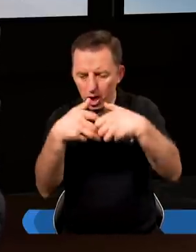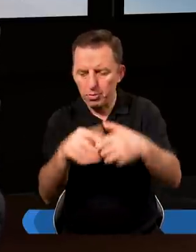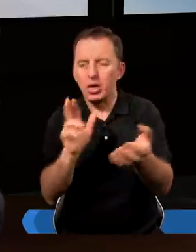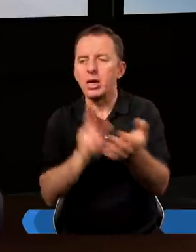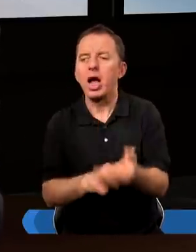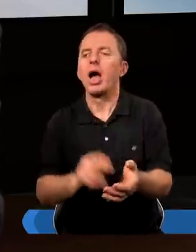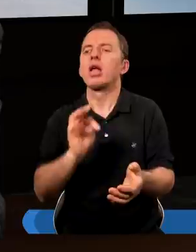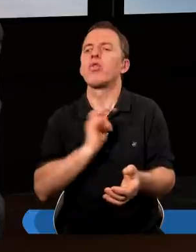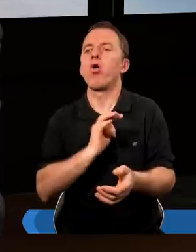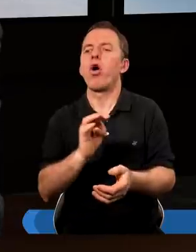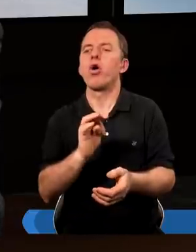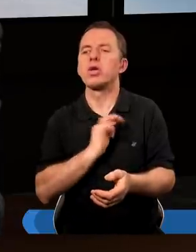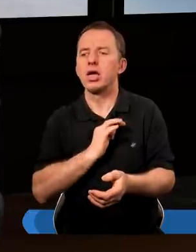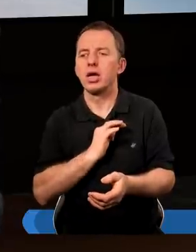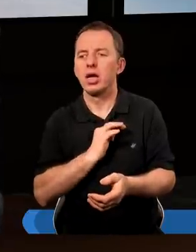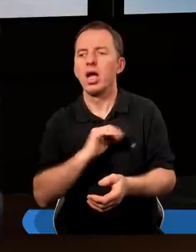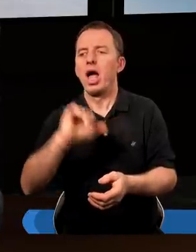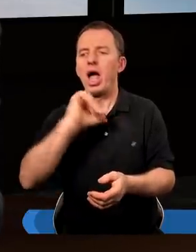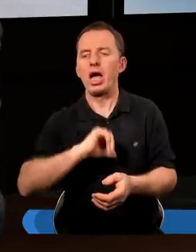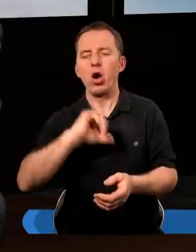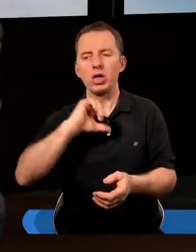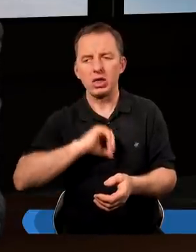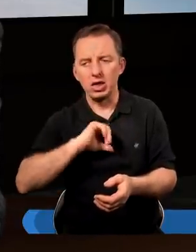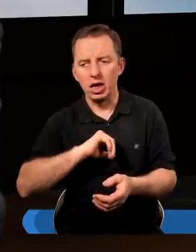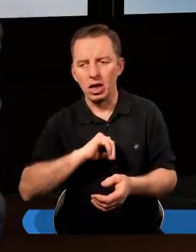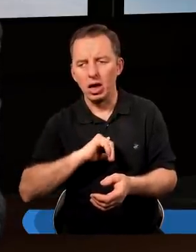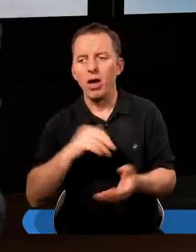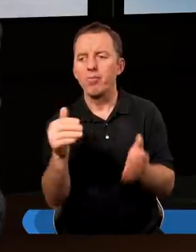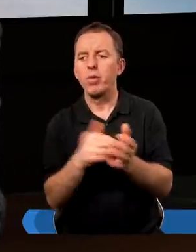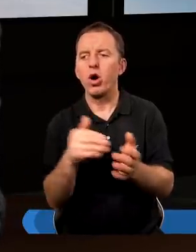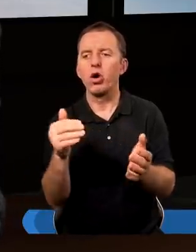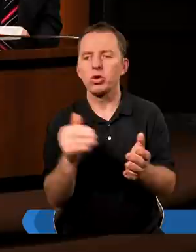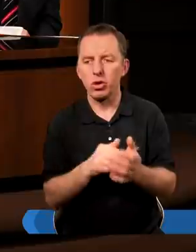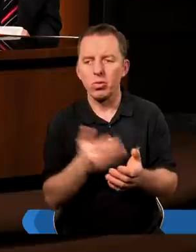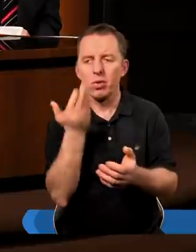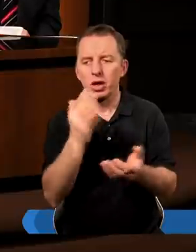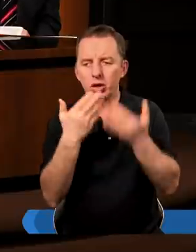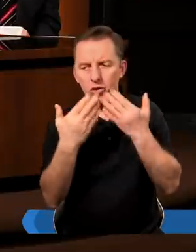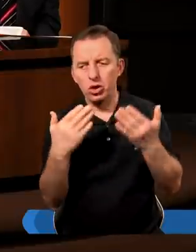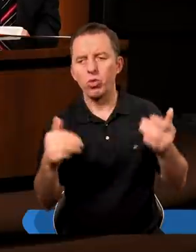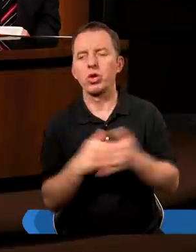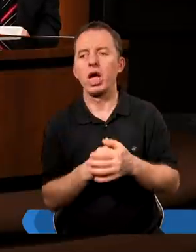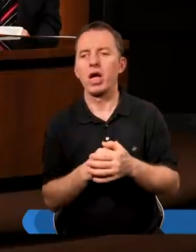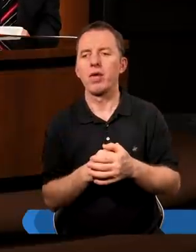na swoich egoistycznych potrzebach? Bardzo dziękuję.